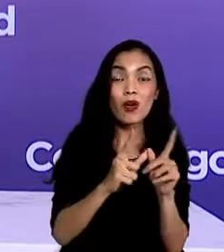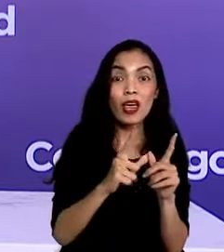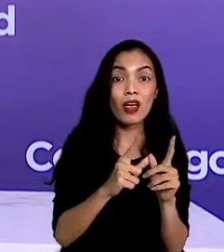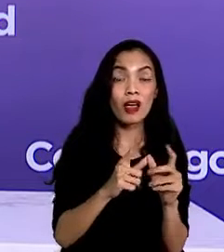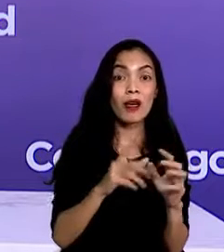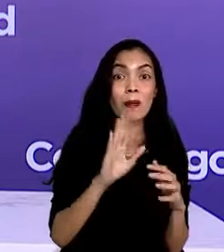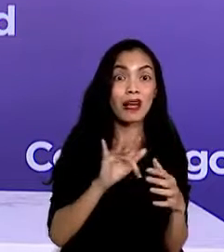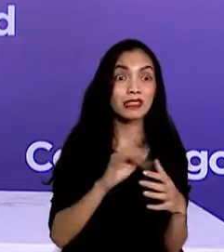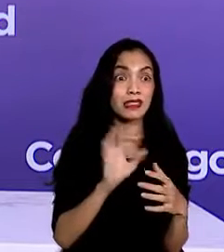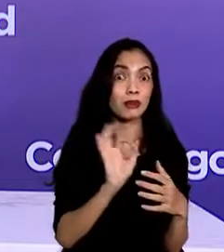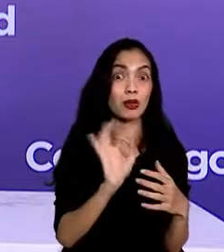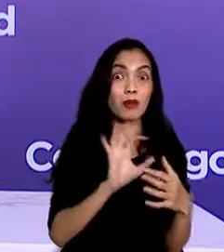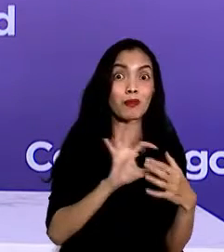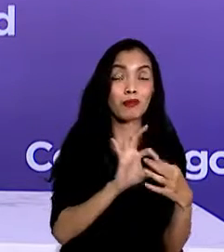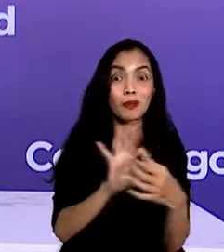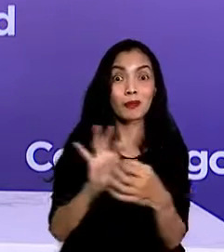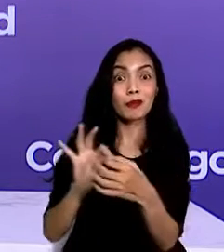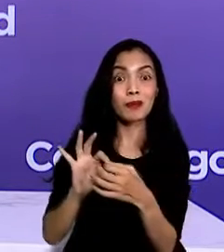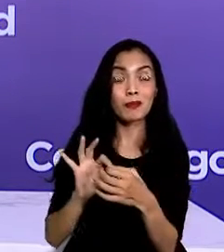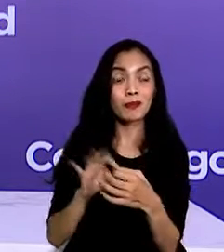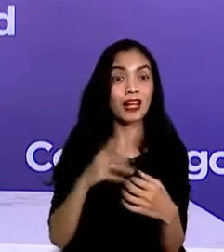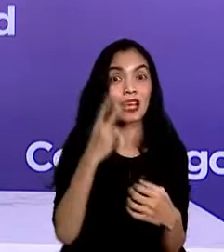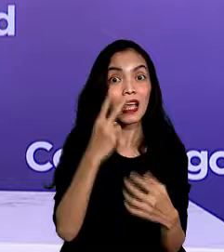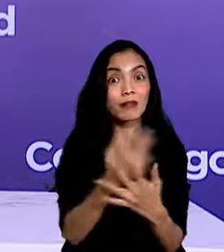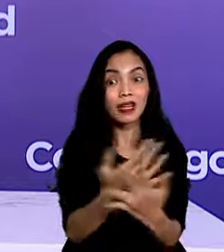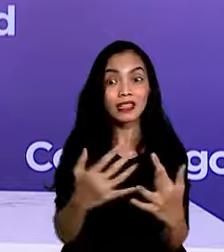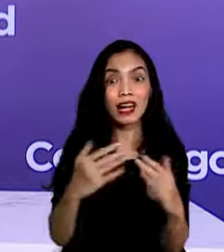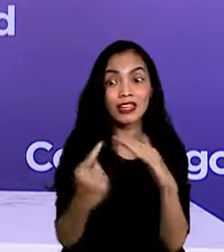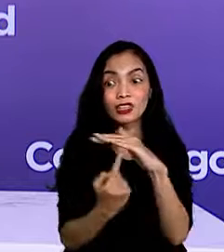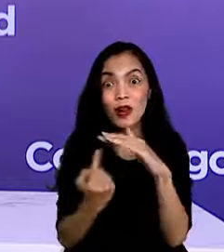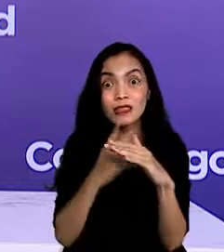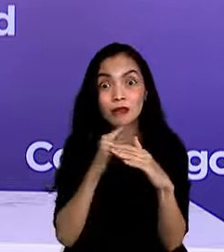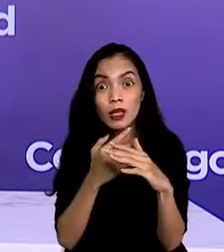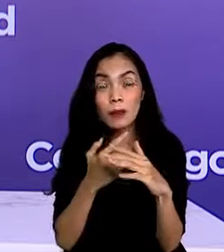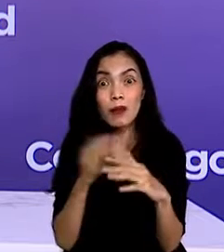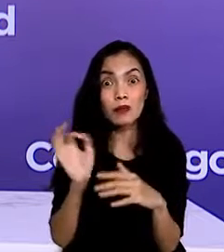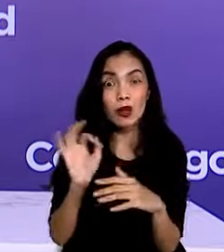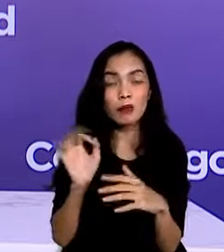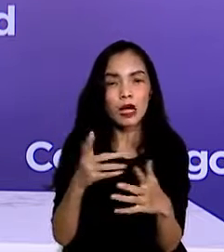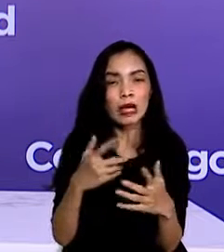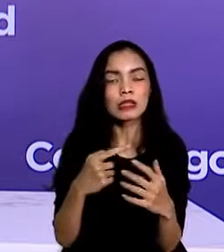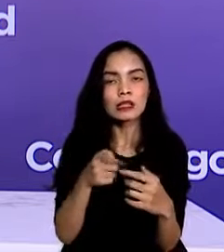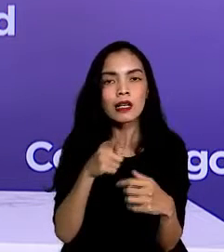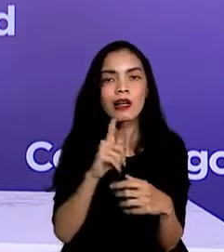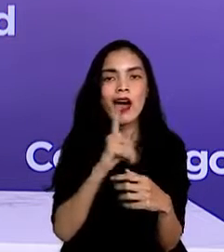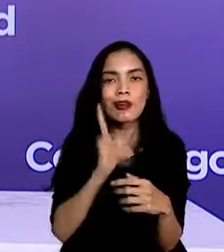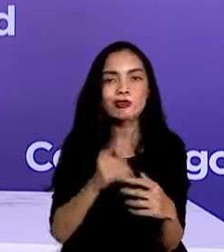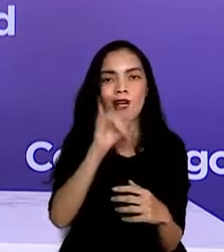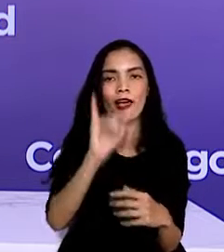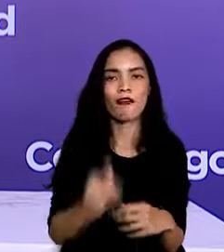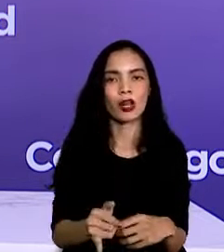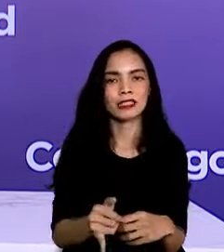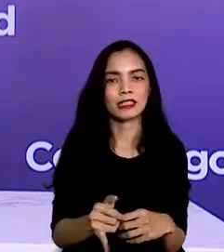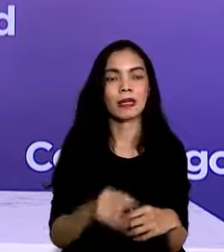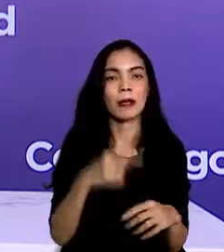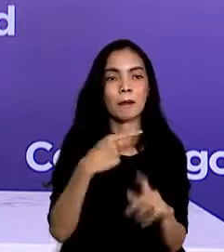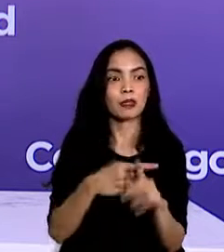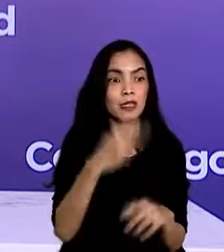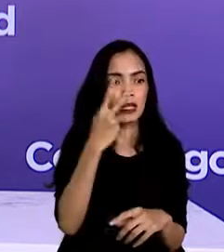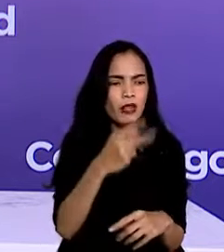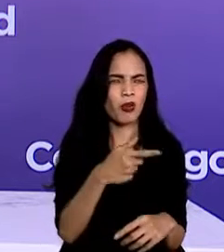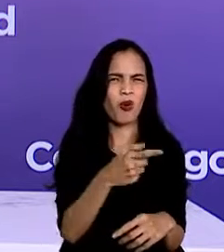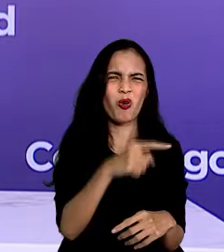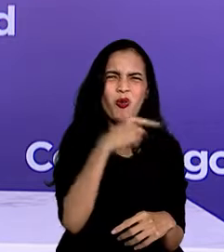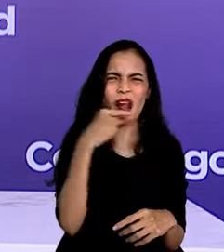pemantauan isolasi mandiri warganya. Kemudian berikutnya adalah melakukan tindak lanjut sesuai dengan kebutuhan, disertai